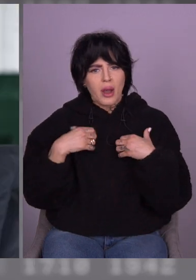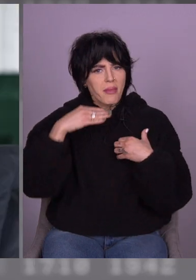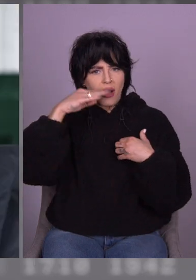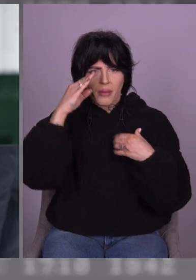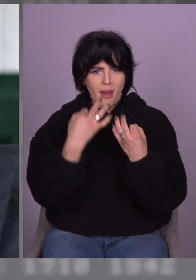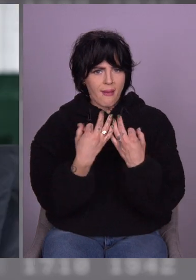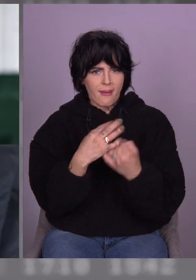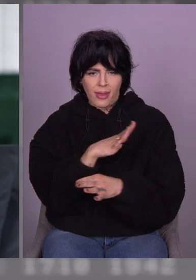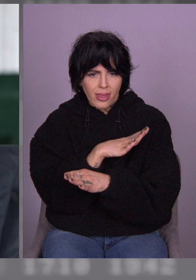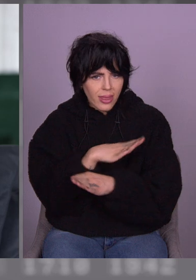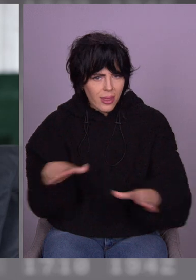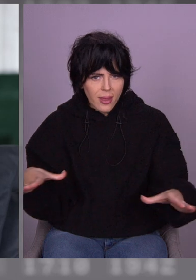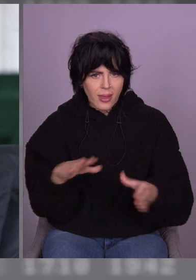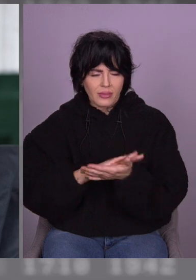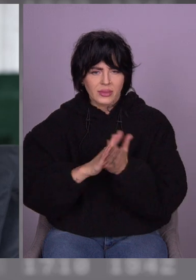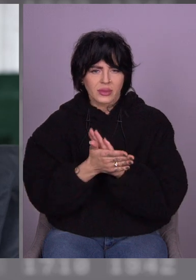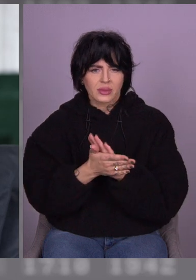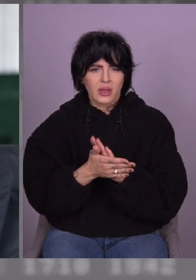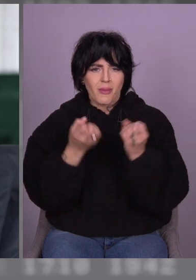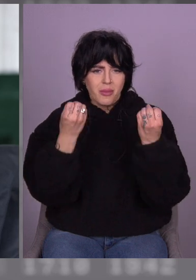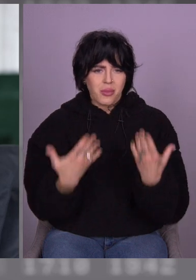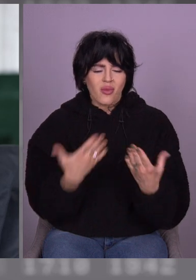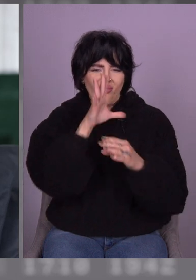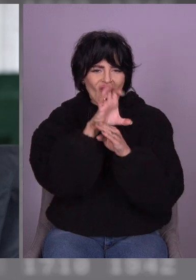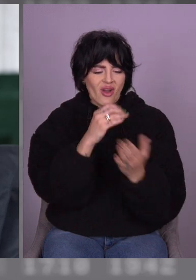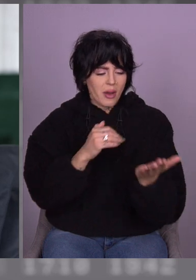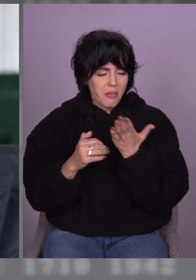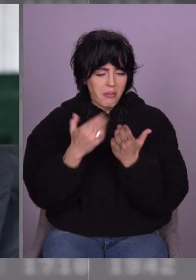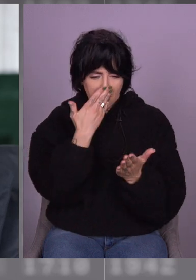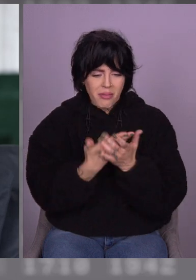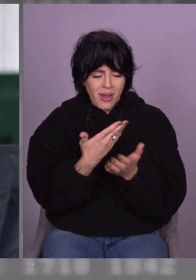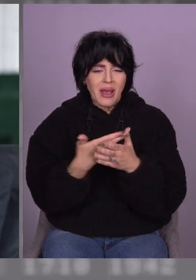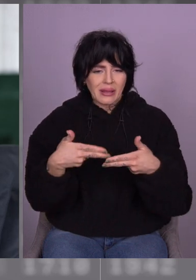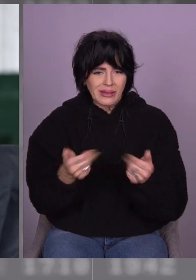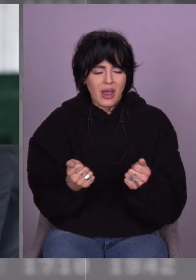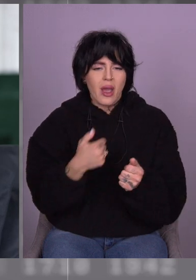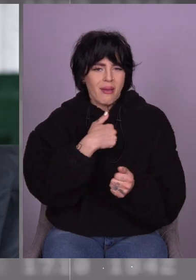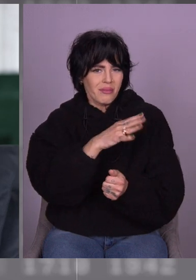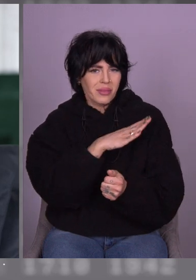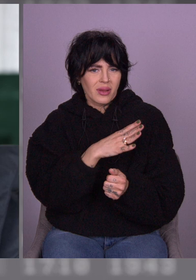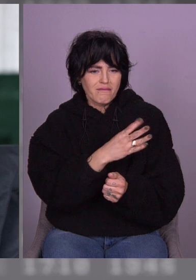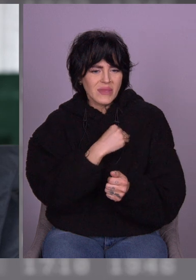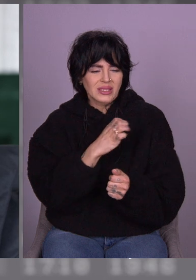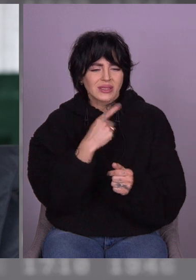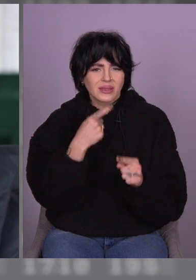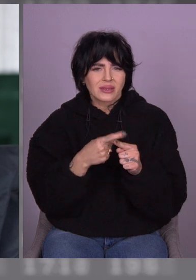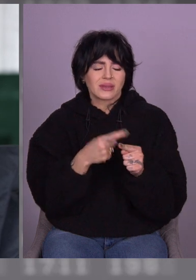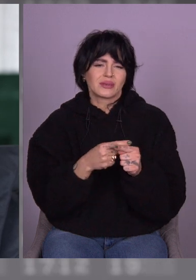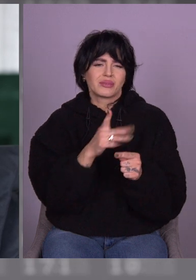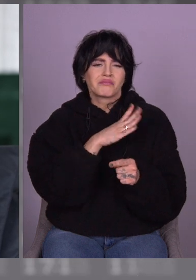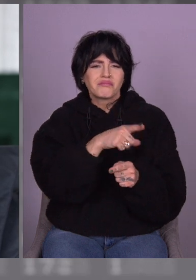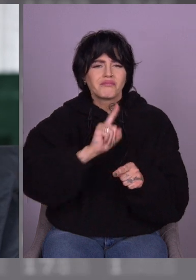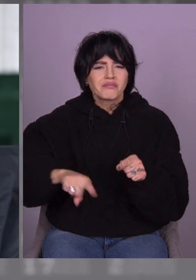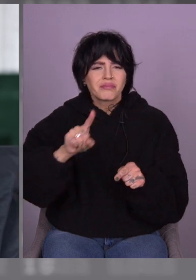Оцю ситуацію він просто показав фотографії. І ми з сестрою просили його, коли вже була деокупація, щоб він